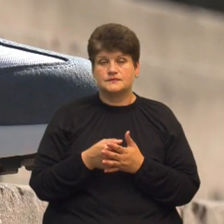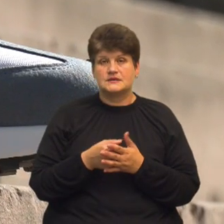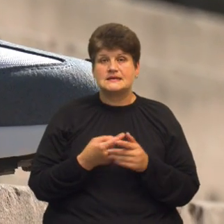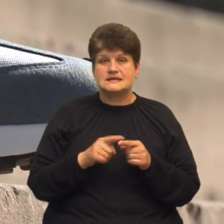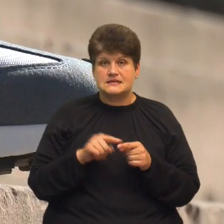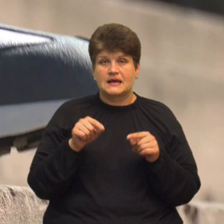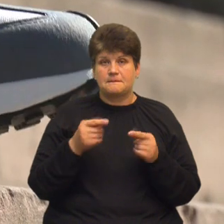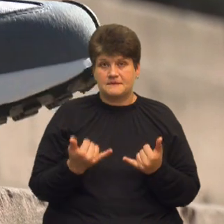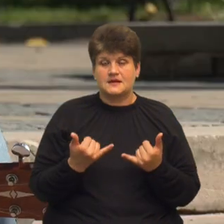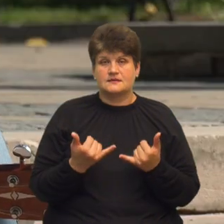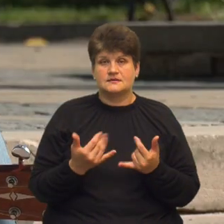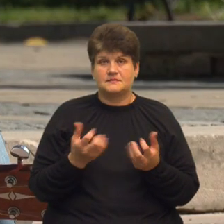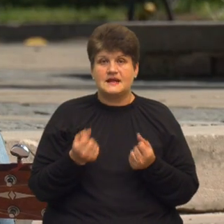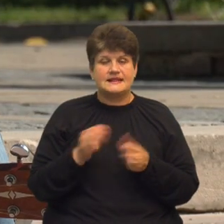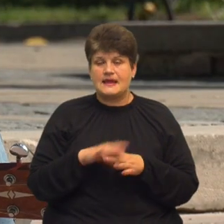вмирає. Дуже вірю.